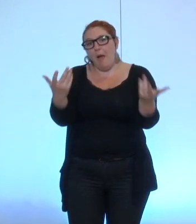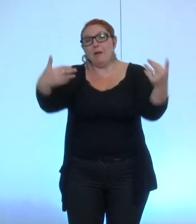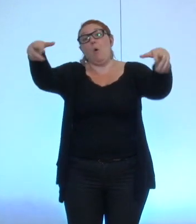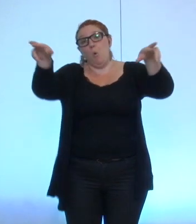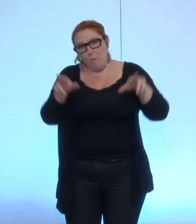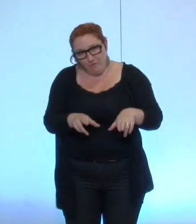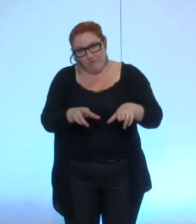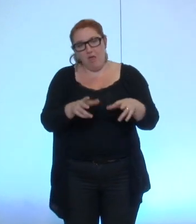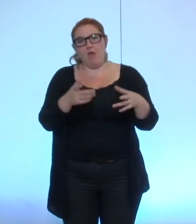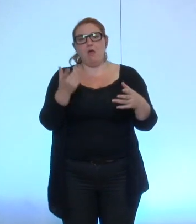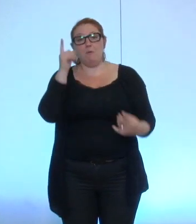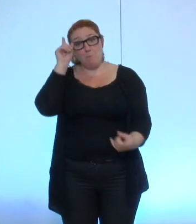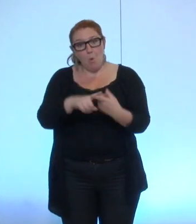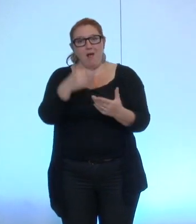intérieur